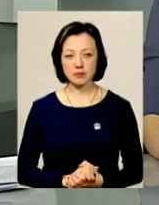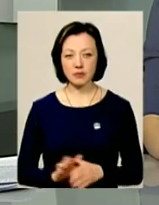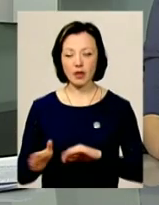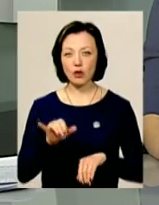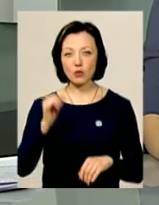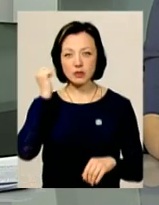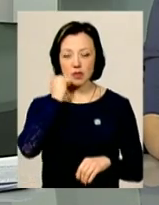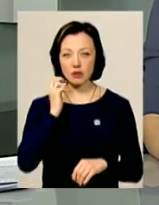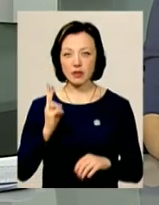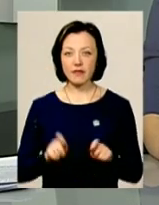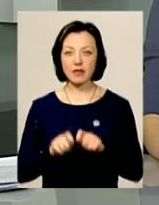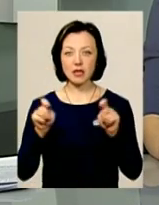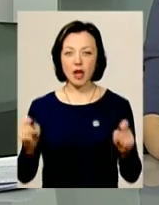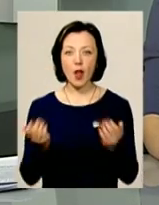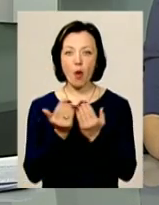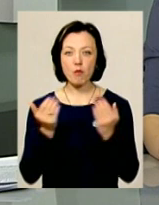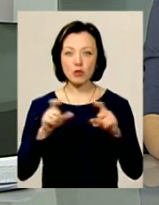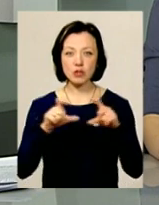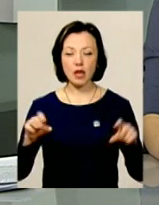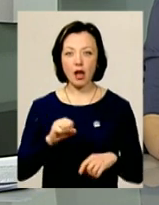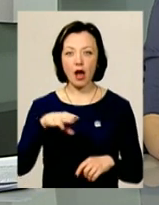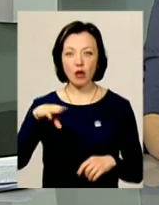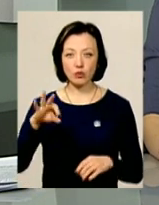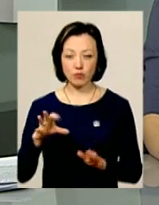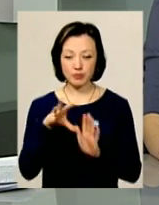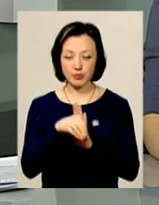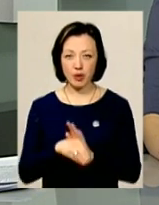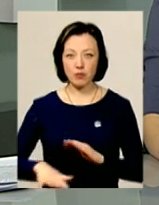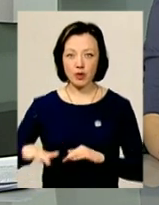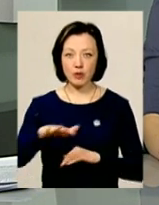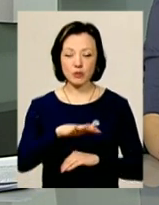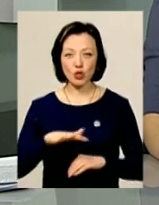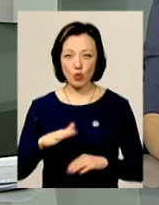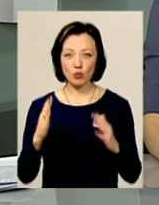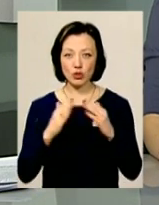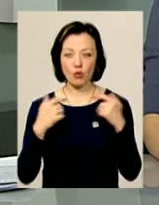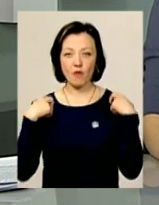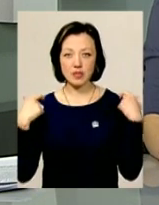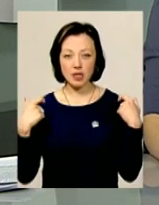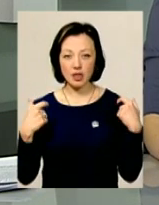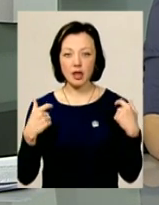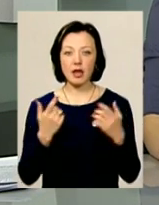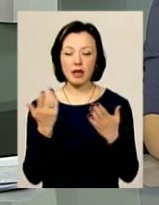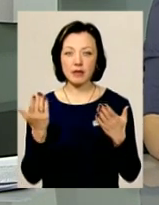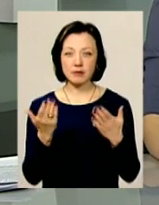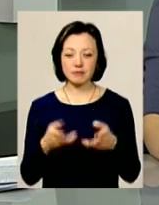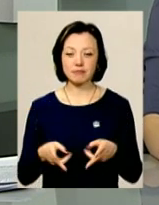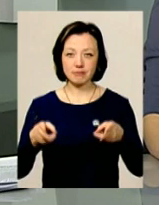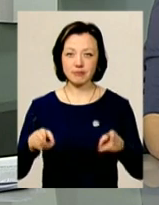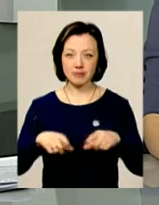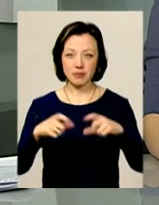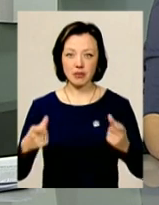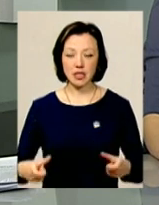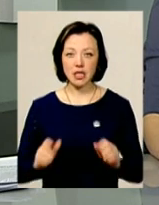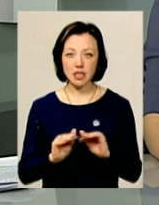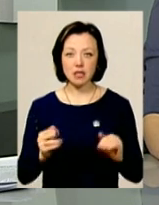Старокостянтинові відкрили музей АТО. Він прописався у приміщення гарнізонного будинку офіцерів. Символічну стрічку перерізали діти двох